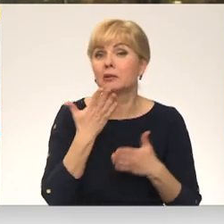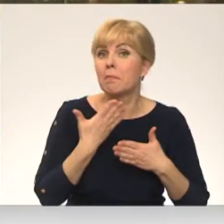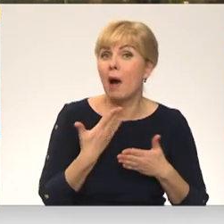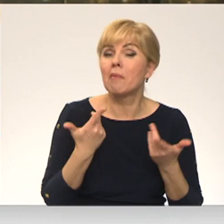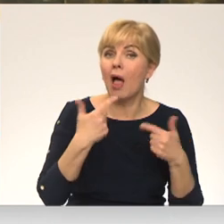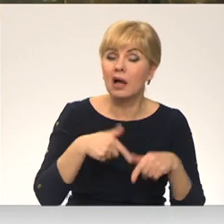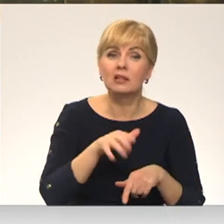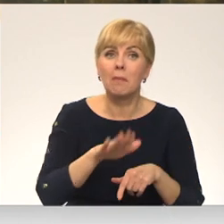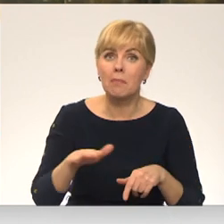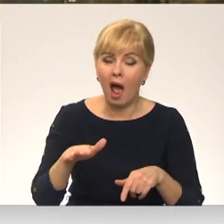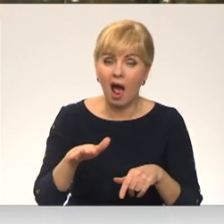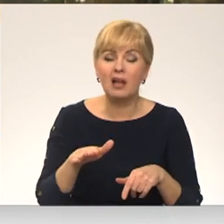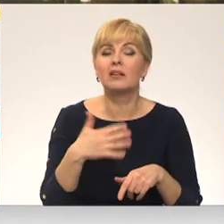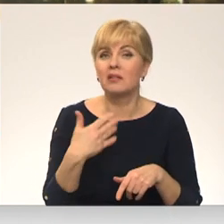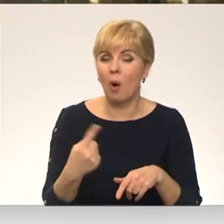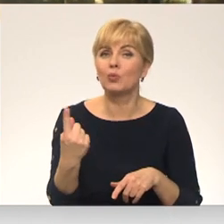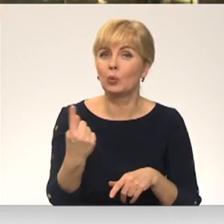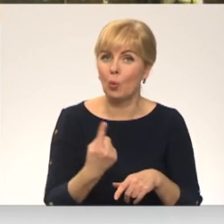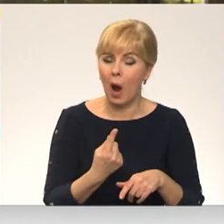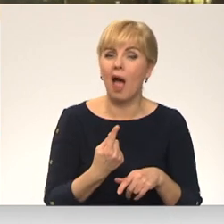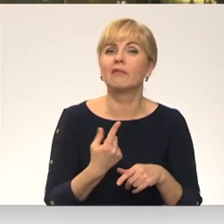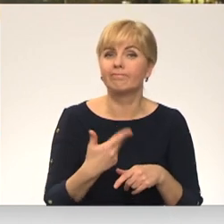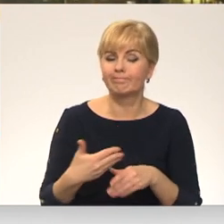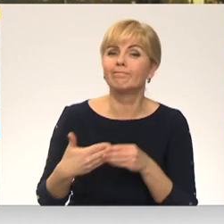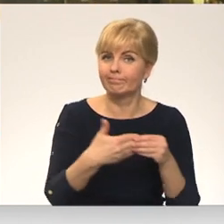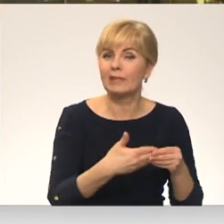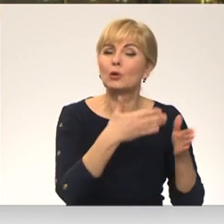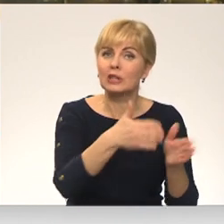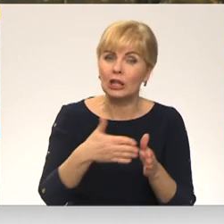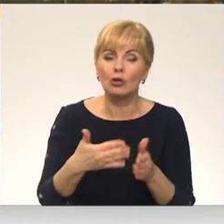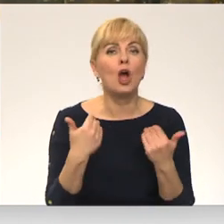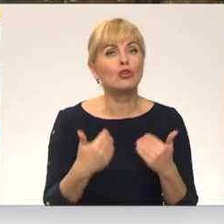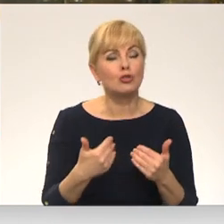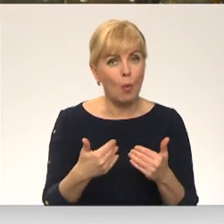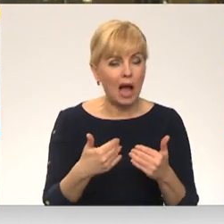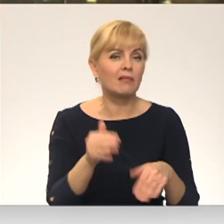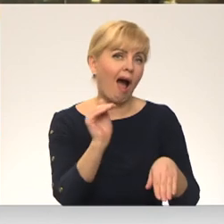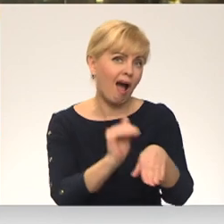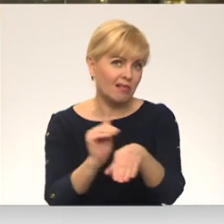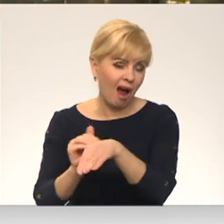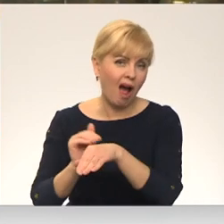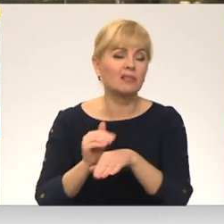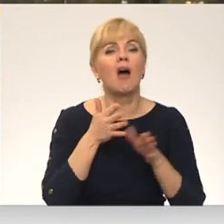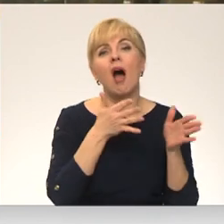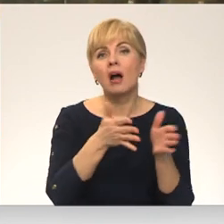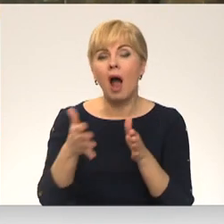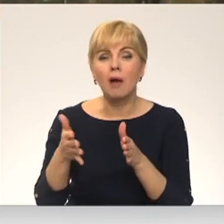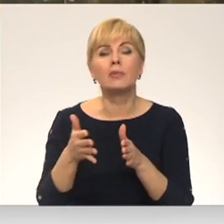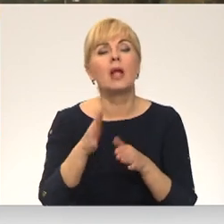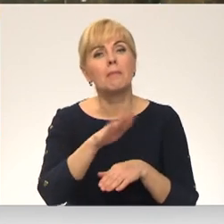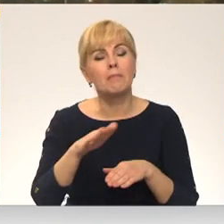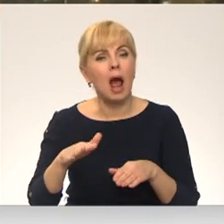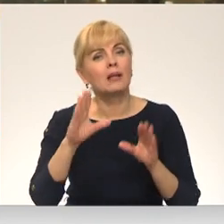vairāk bērnu nonāk slimnīcā. Tāpēc šodien tika atklāta kampaņa, lai atgādinātu par bērnu biežākajām traumām un kā tās novērst.